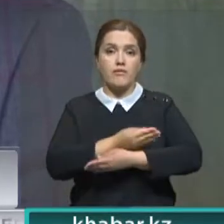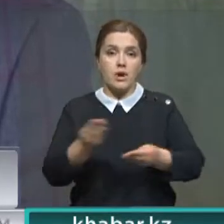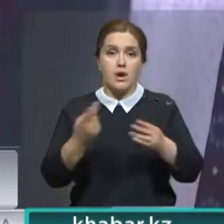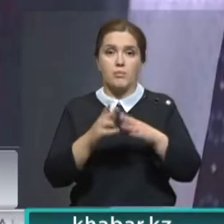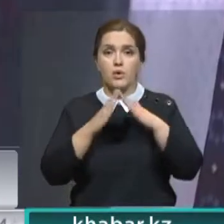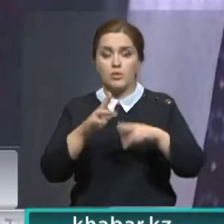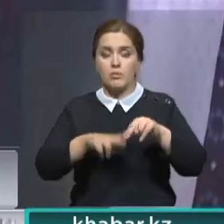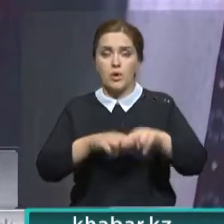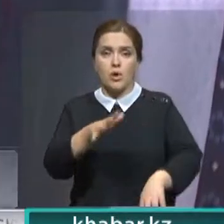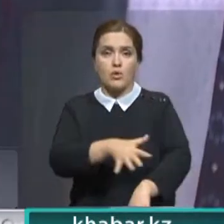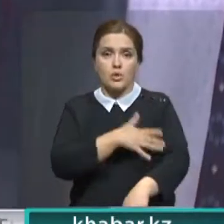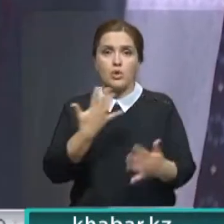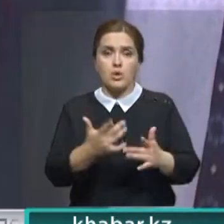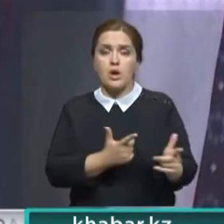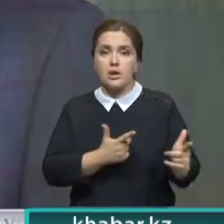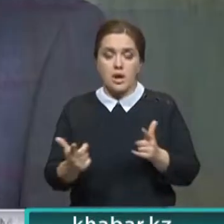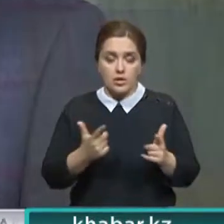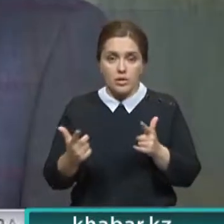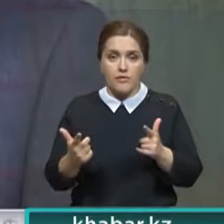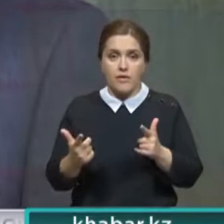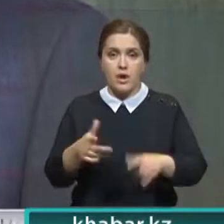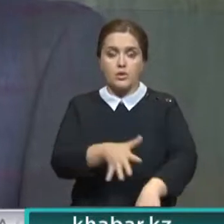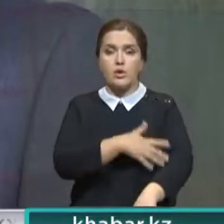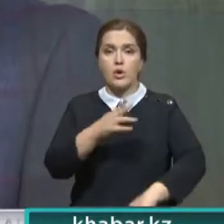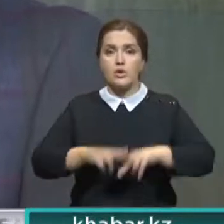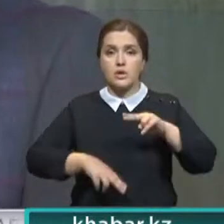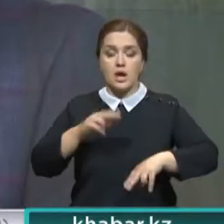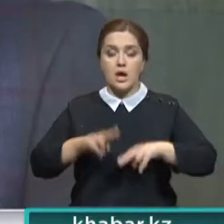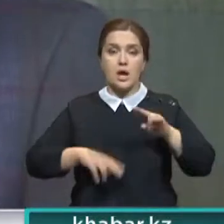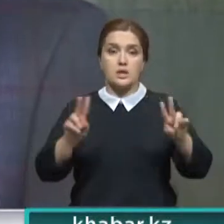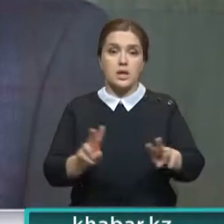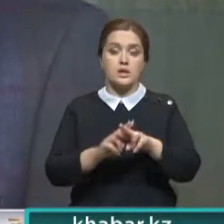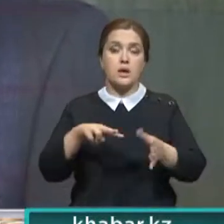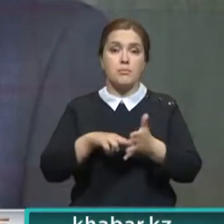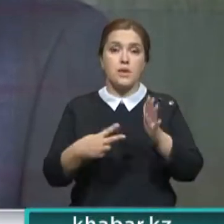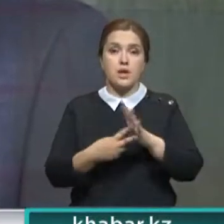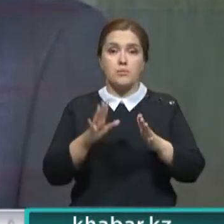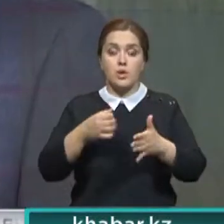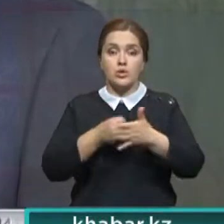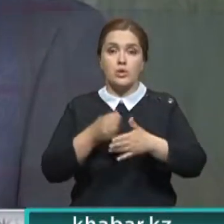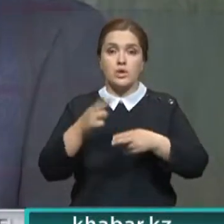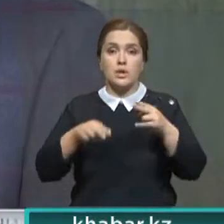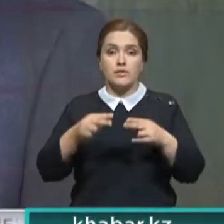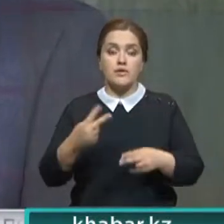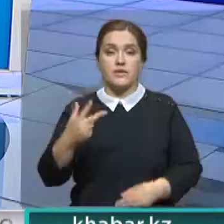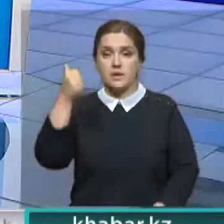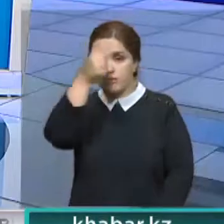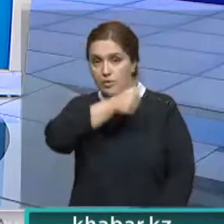строим и завершаем. Долгострои в столице мы планируем завершить до конца 2023 года.